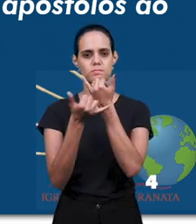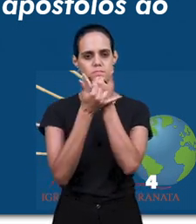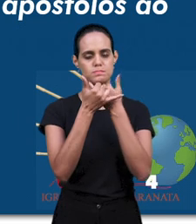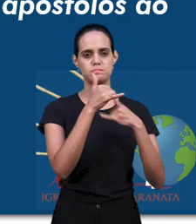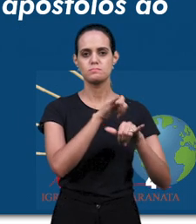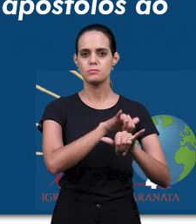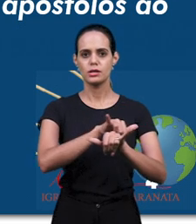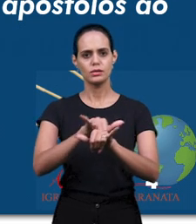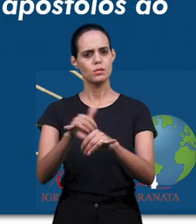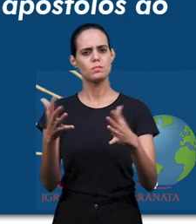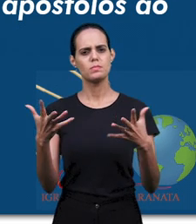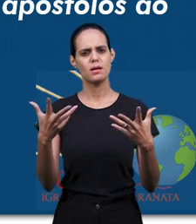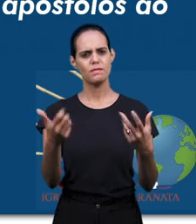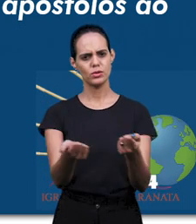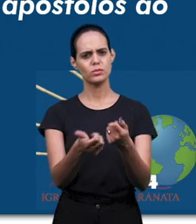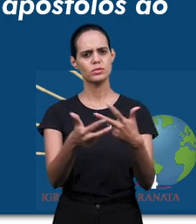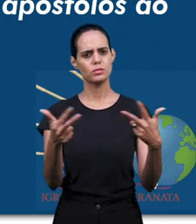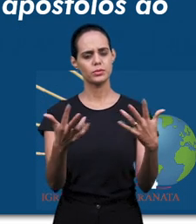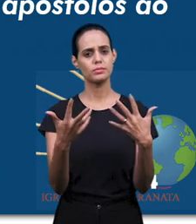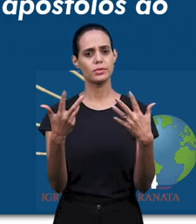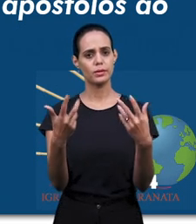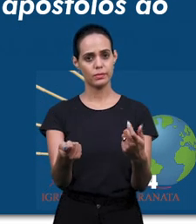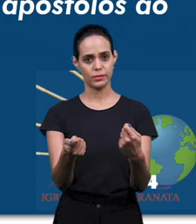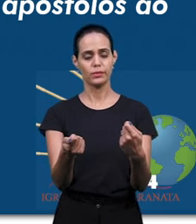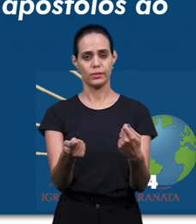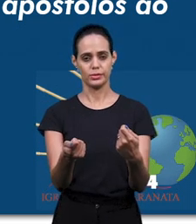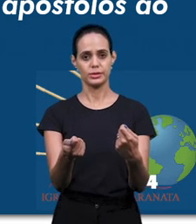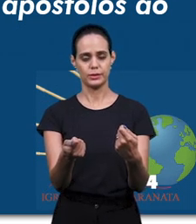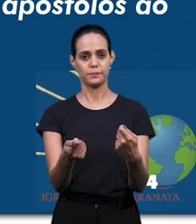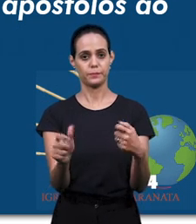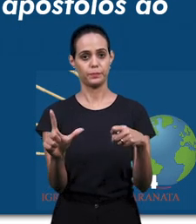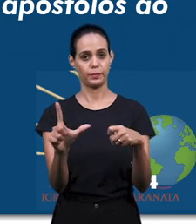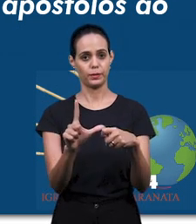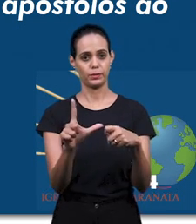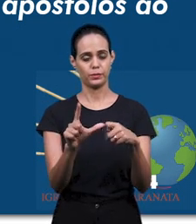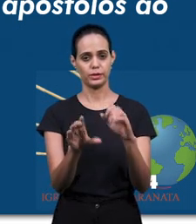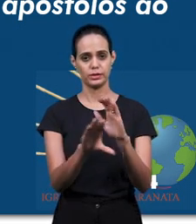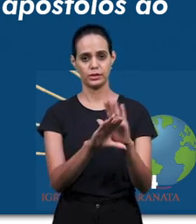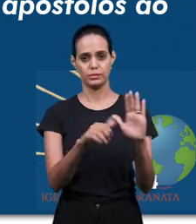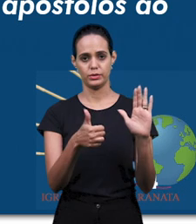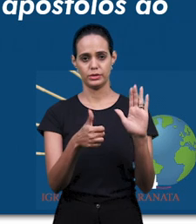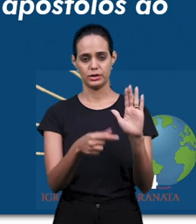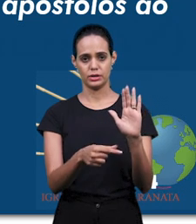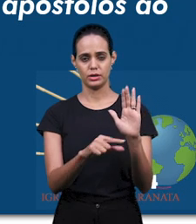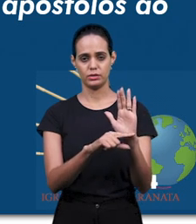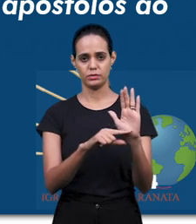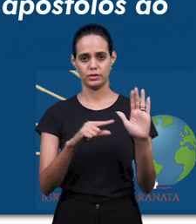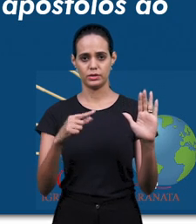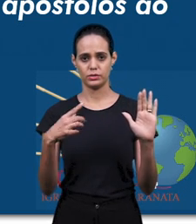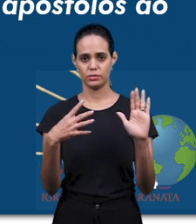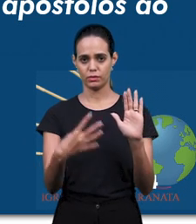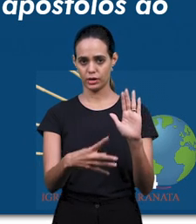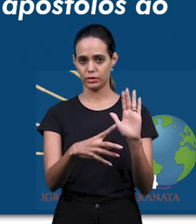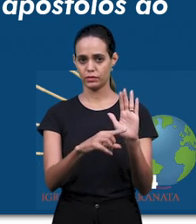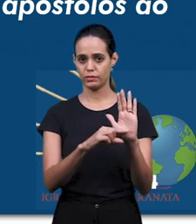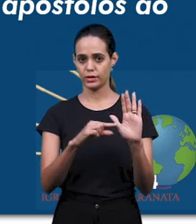вещь в Луке 17.4.5 Он говорит.